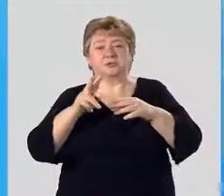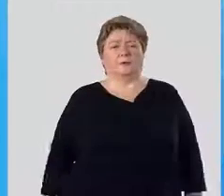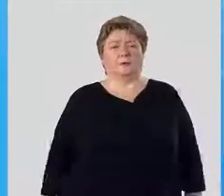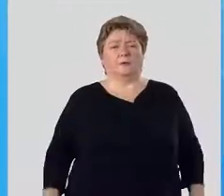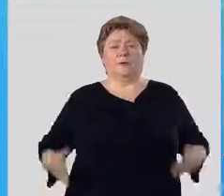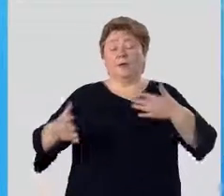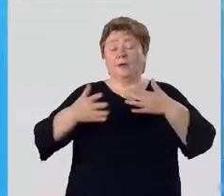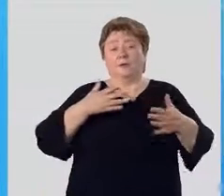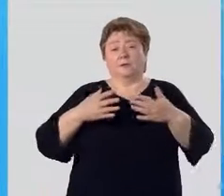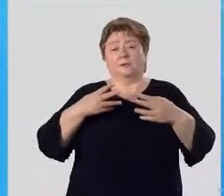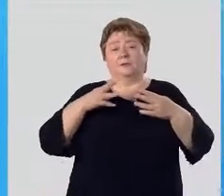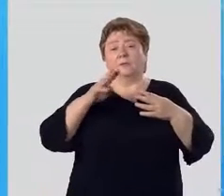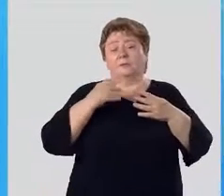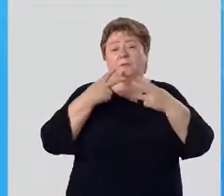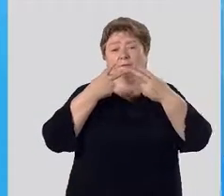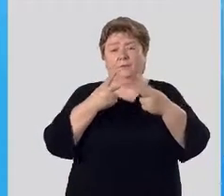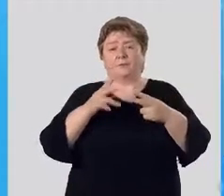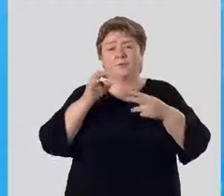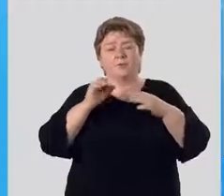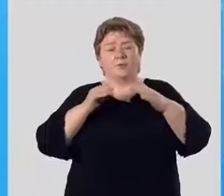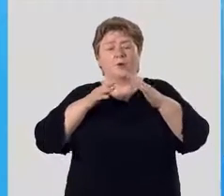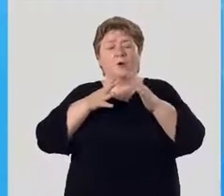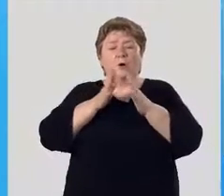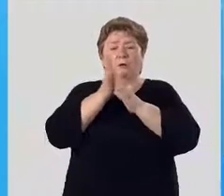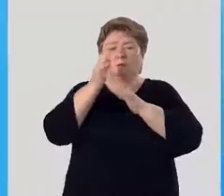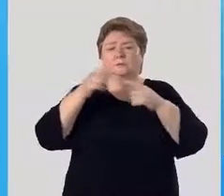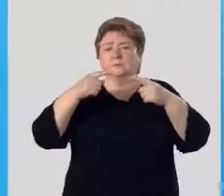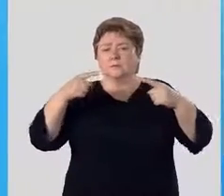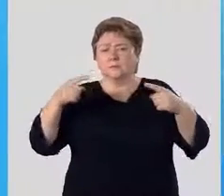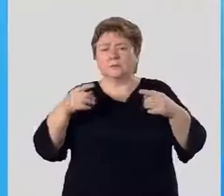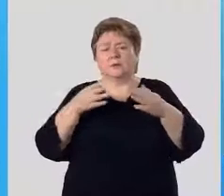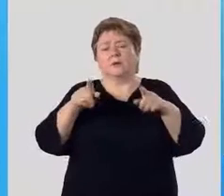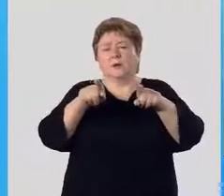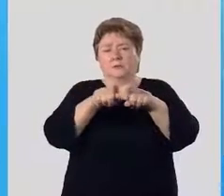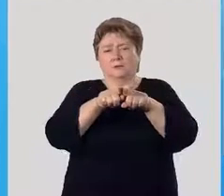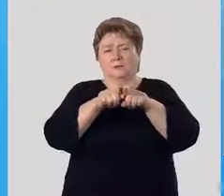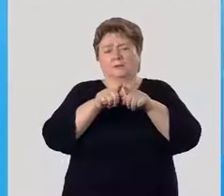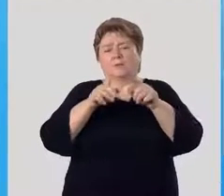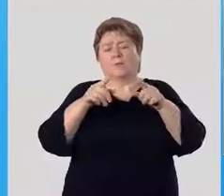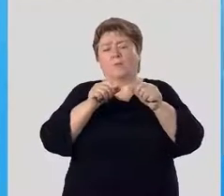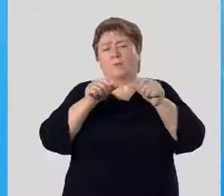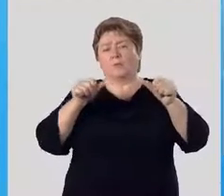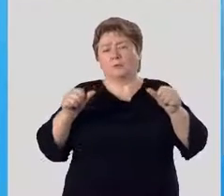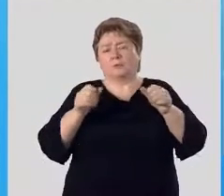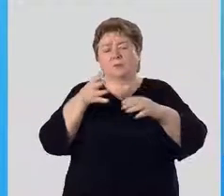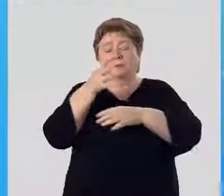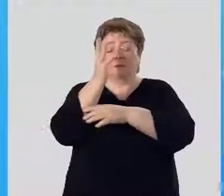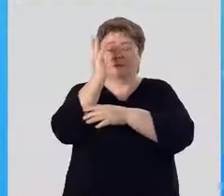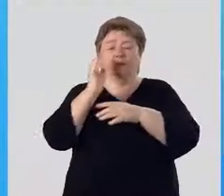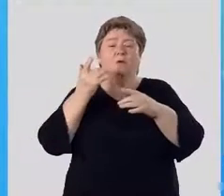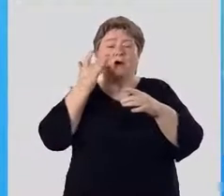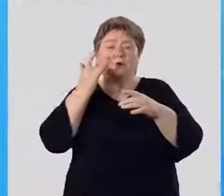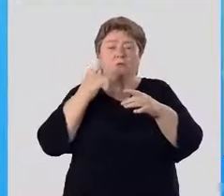А вот если мы видим у растения несколько примерно одинаковых по размерам стволов,